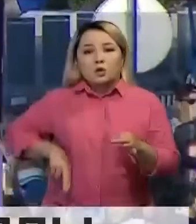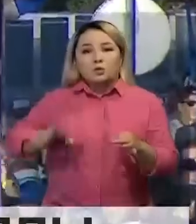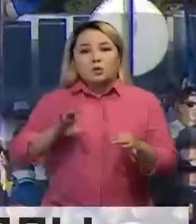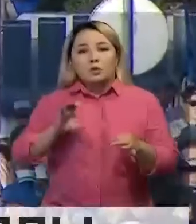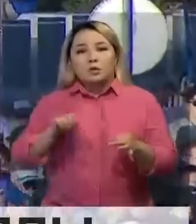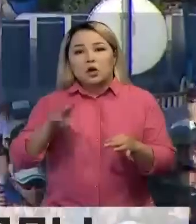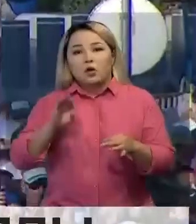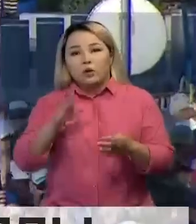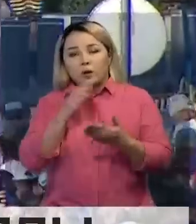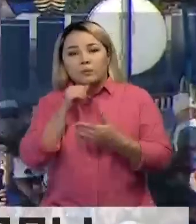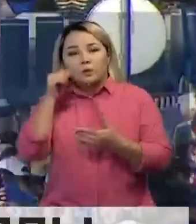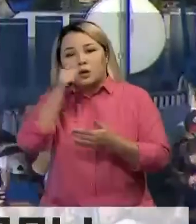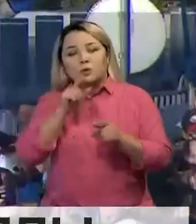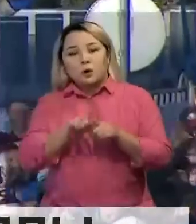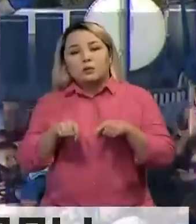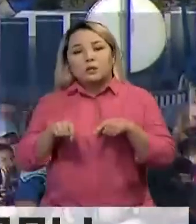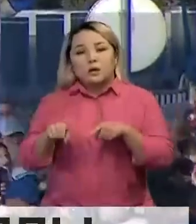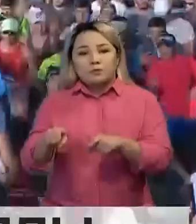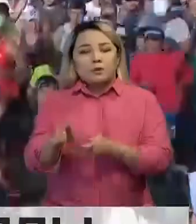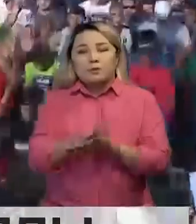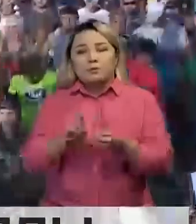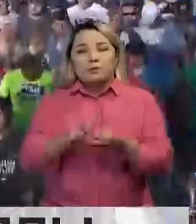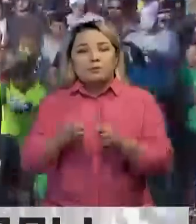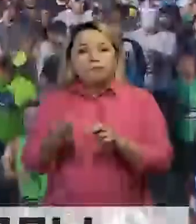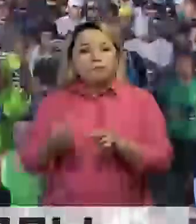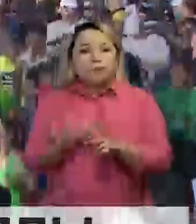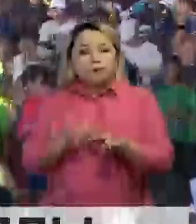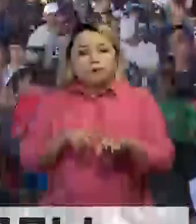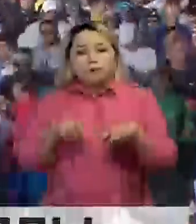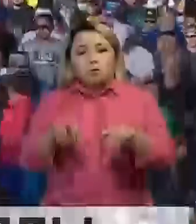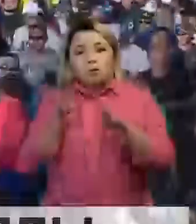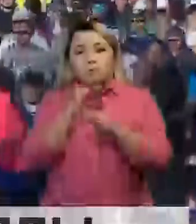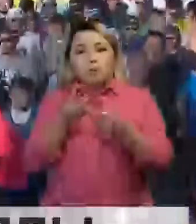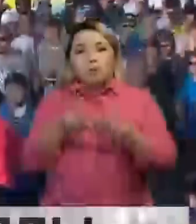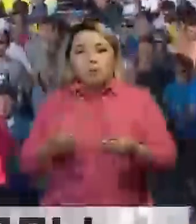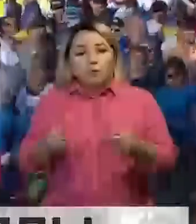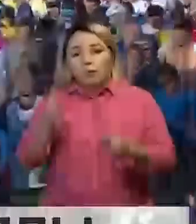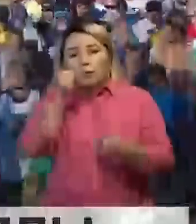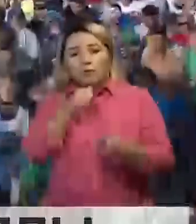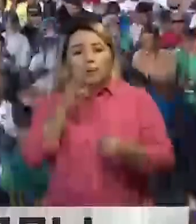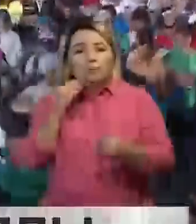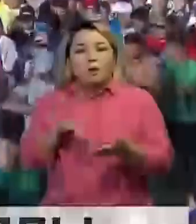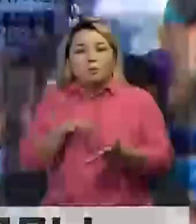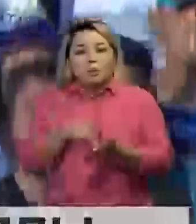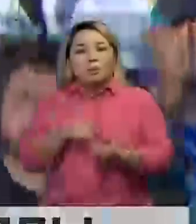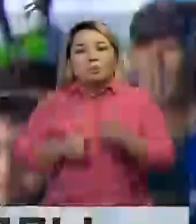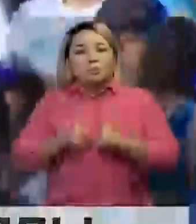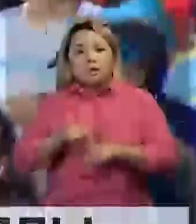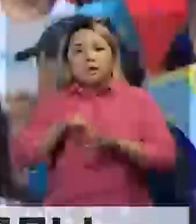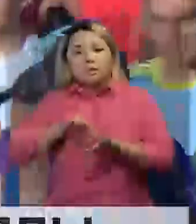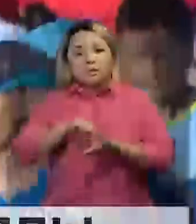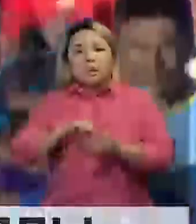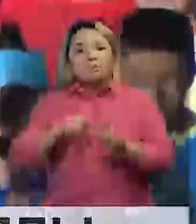садықыф. Ол бұлтыр дәл осы қашықтықты еш қиындықсы жүгір бөткен. Бел көктем айында да Алматыдағы жарысқа ғатысқан марафон